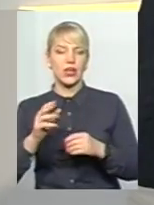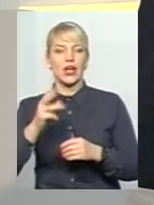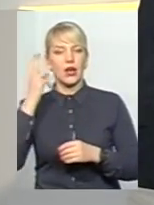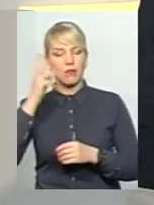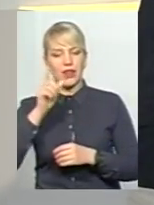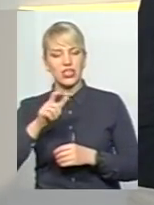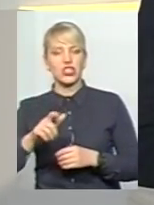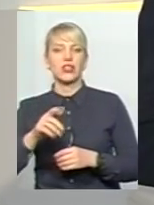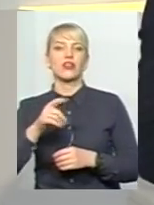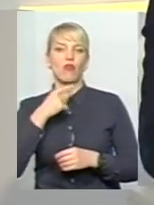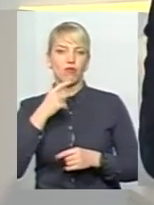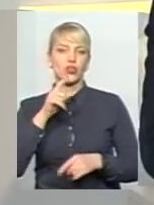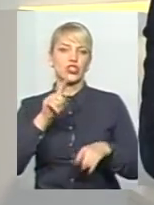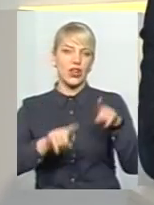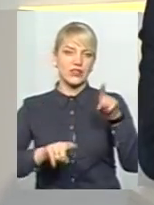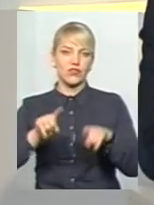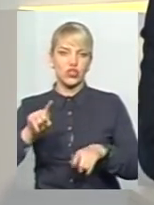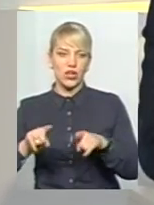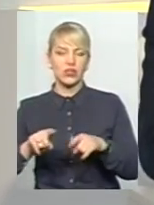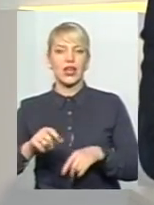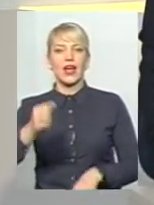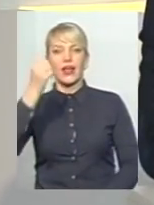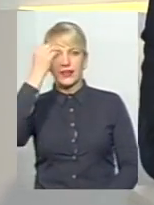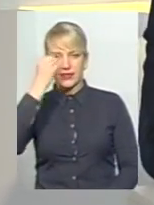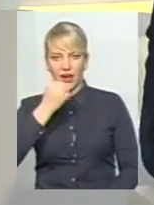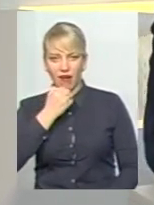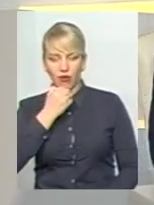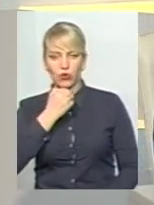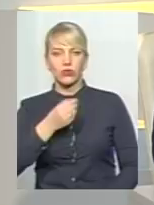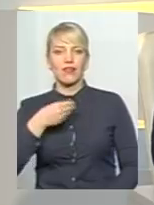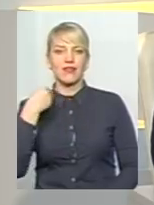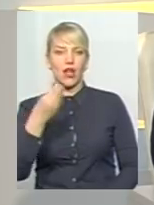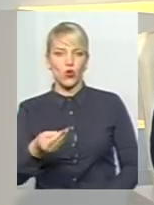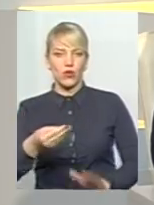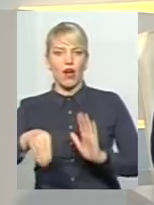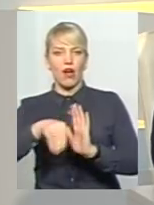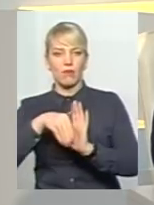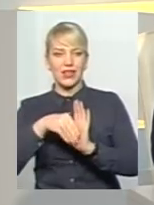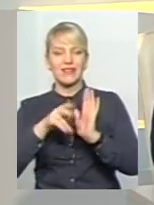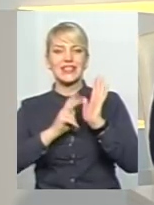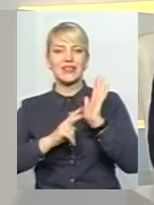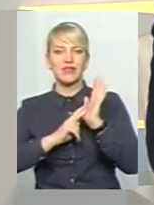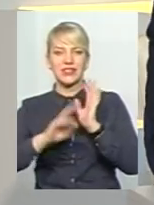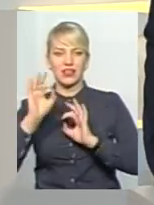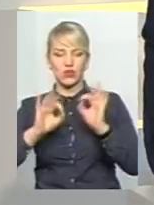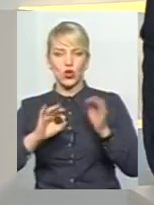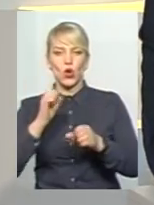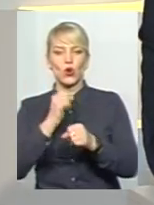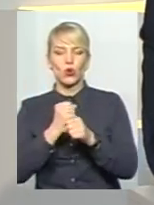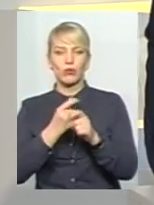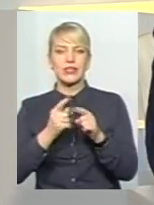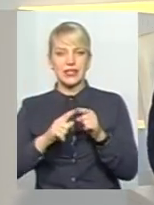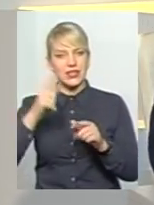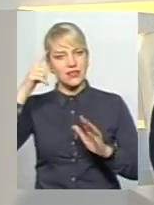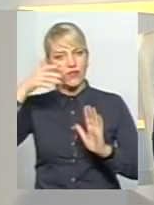час від часу дякують, дають хабарі і так далі. Причому 70% з них сказали, що роблять це свідомо, з власної